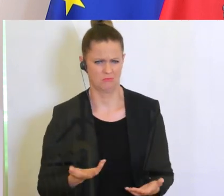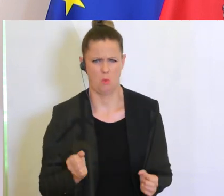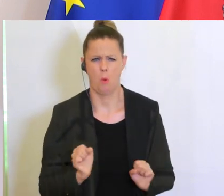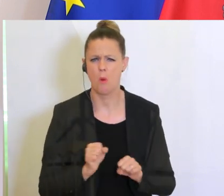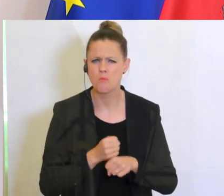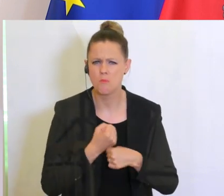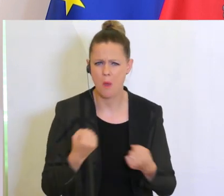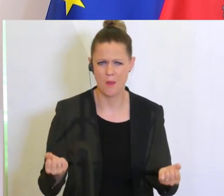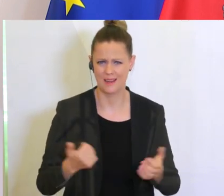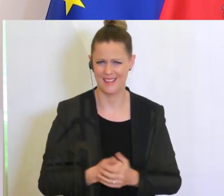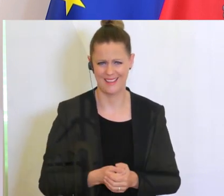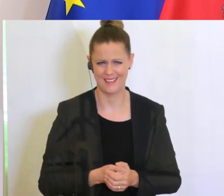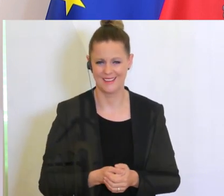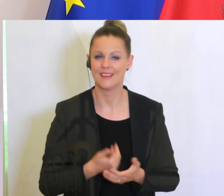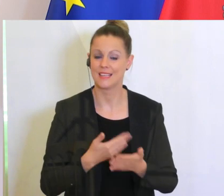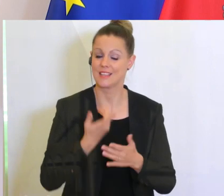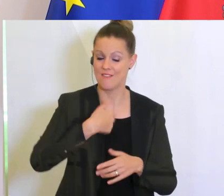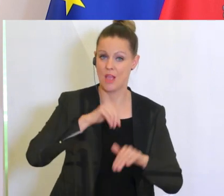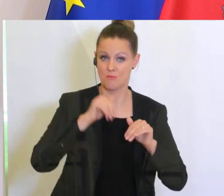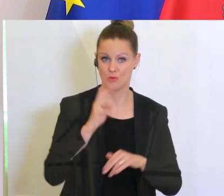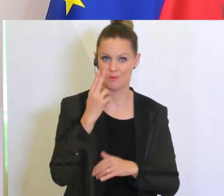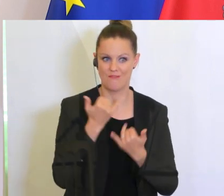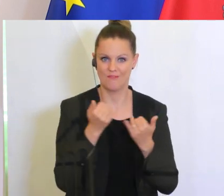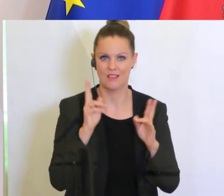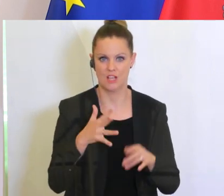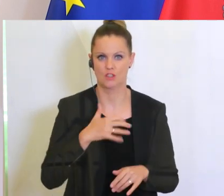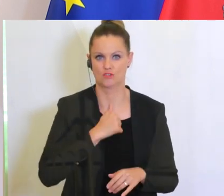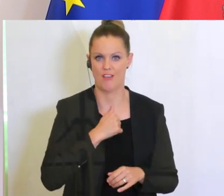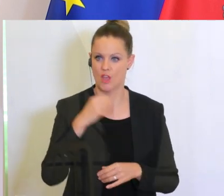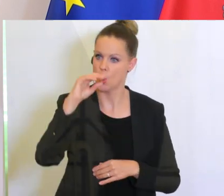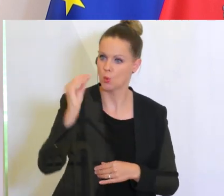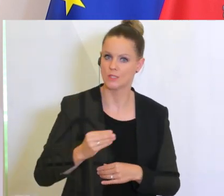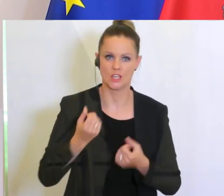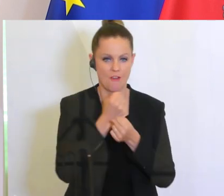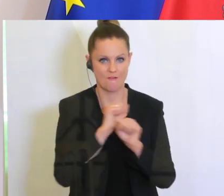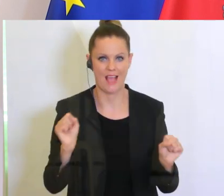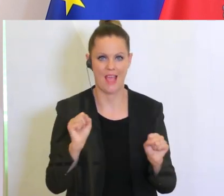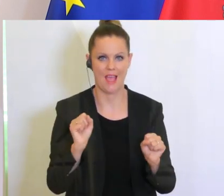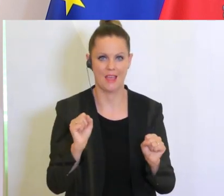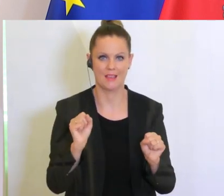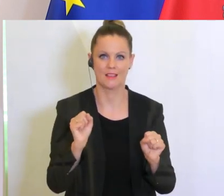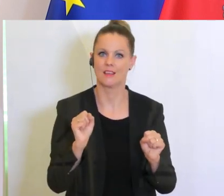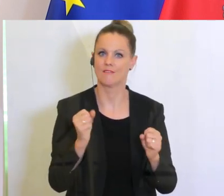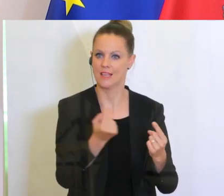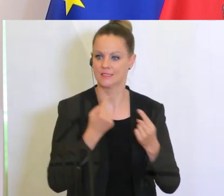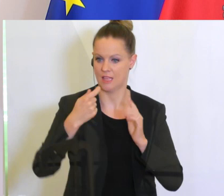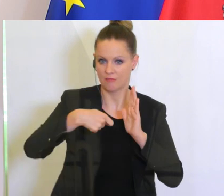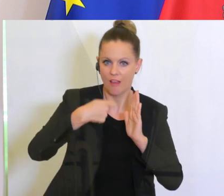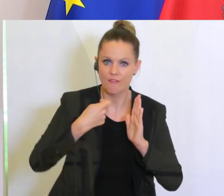zu machen. Das heißt, wir mussten uns überlegen, wie schaffen wir es, die künstlerische Freiheit an einem Set wieder herzustellen.